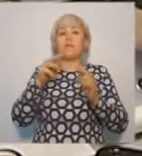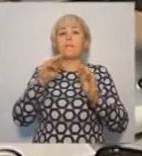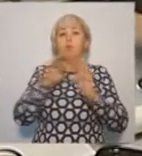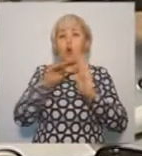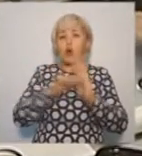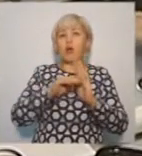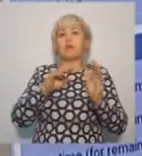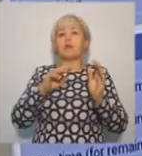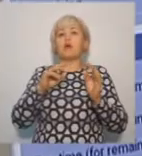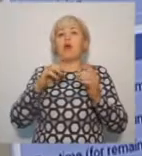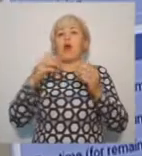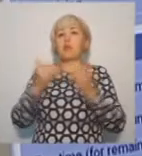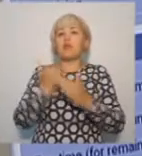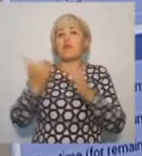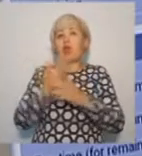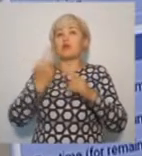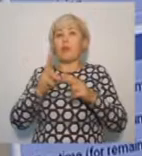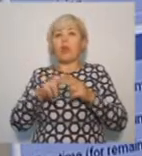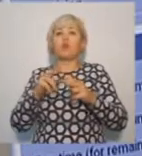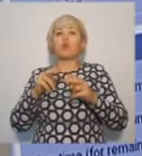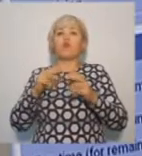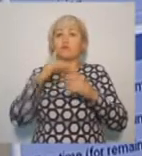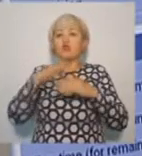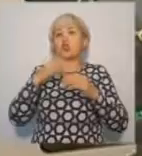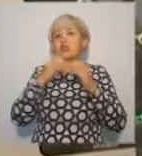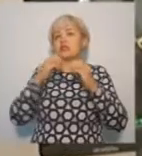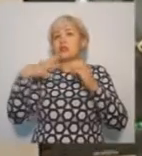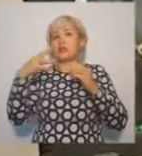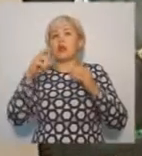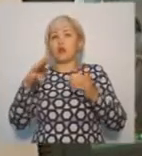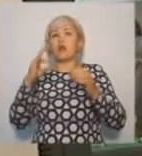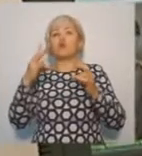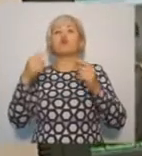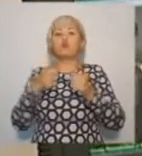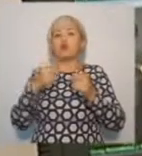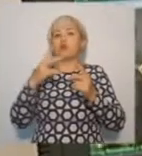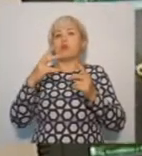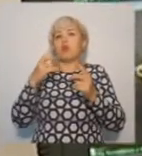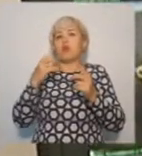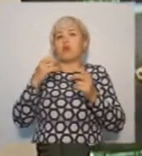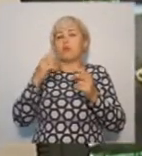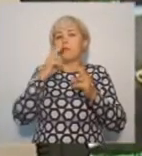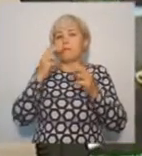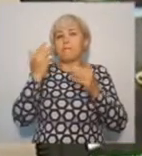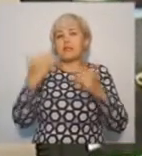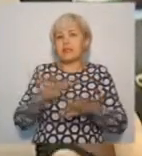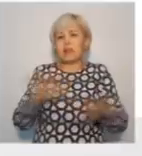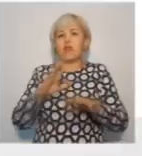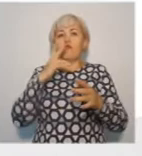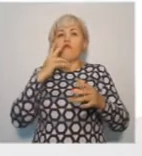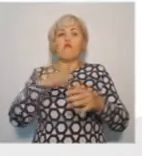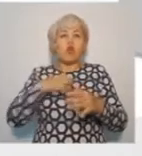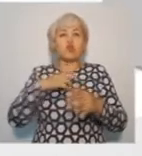К тому же ежегодно его программное обеспечение обновляется. Поэтому и актуальности в ближайшие 10-15 лет он точно не потеряет.